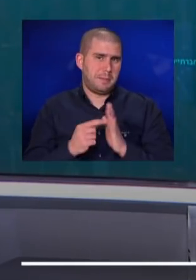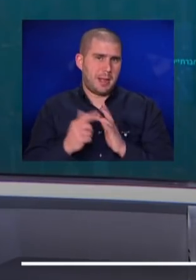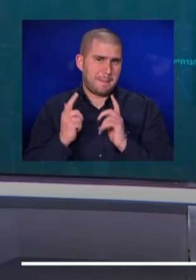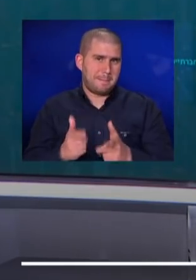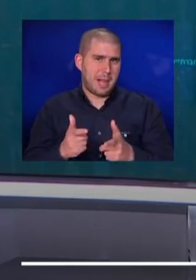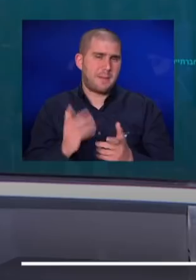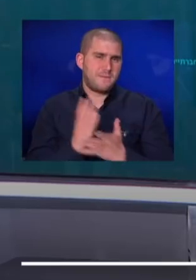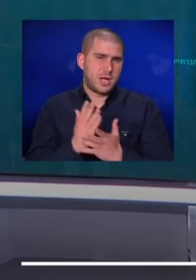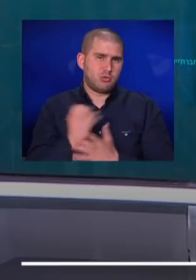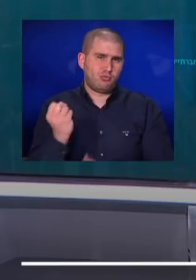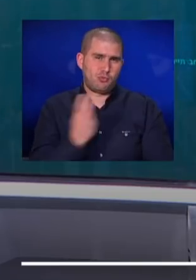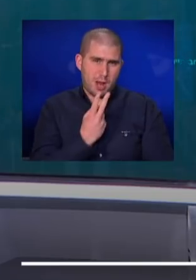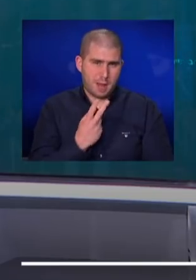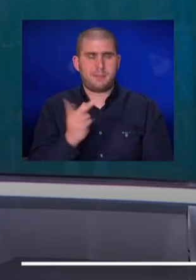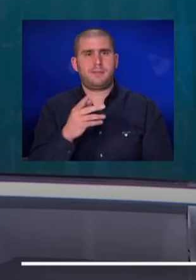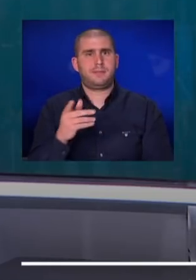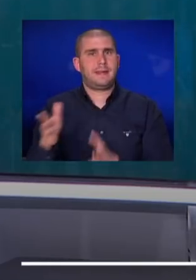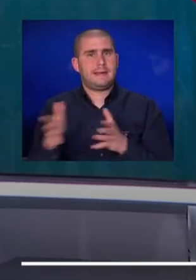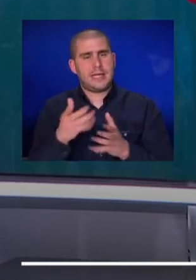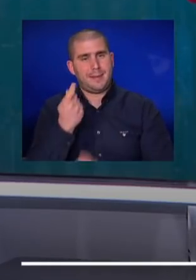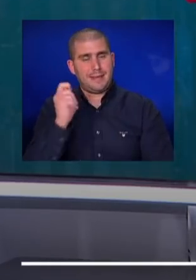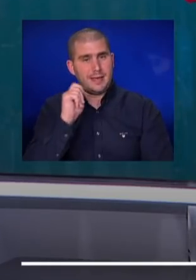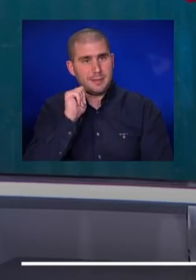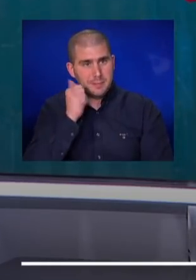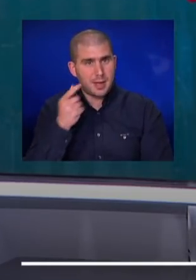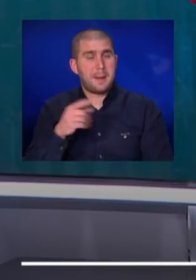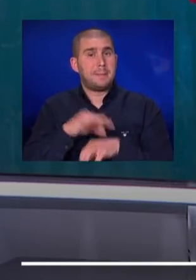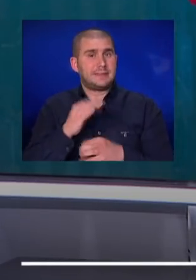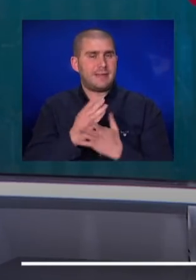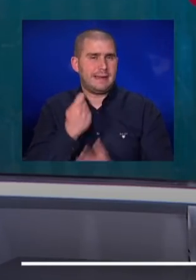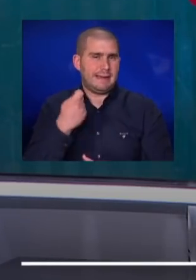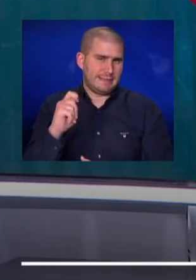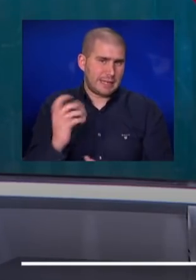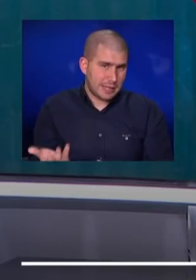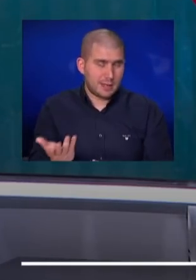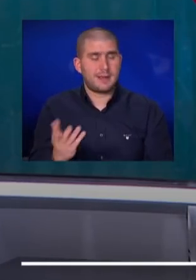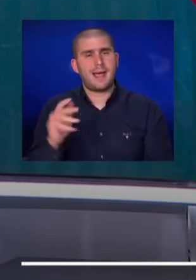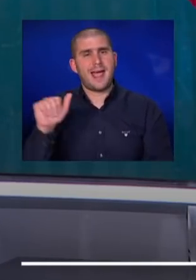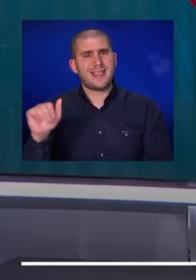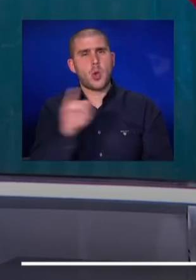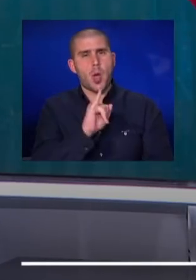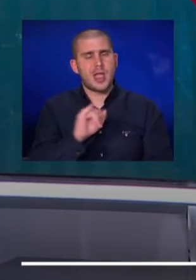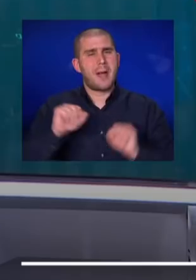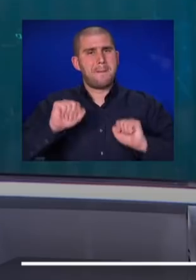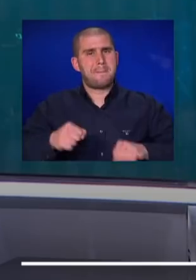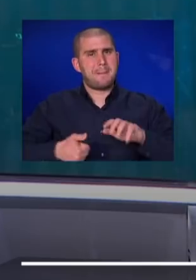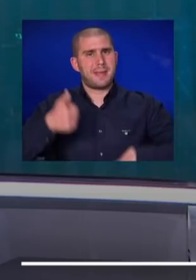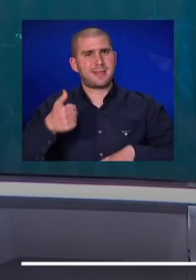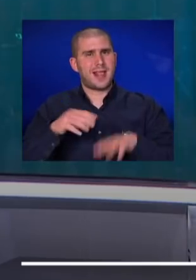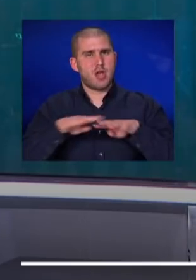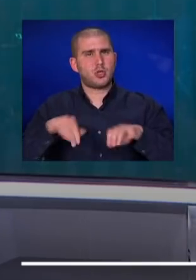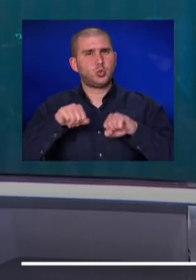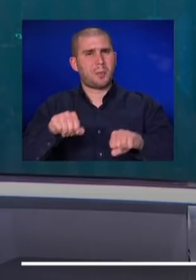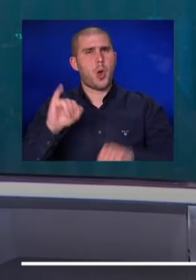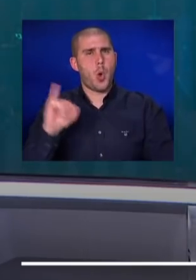שנמשכת כבר שבועיים, הכמח התייחקר מחר, הבשר כבר התייקר, איתן יוחננוף, הבעלים והמנכל של רשת הסופרים